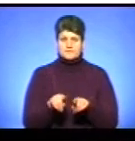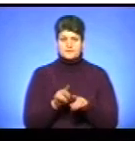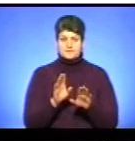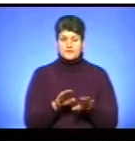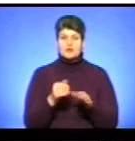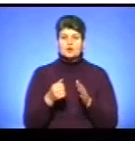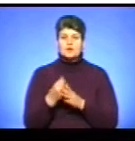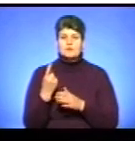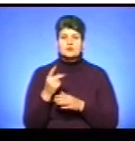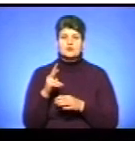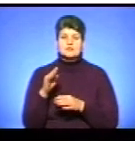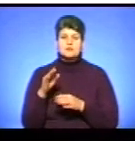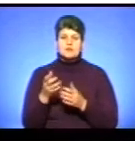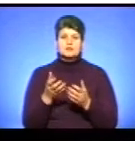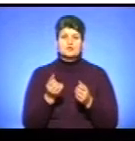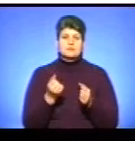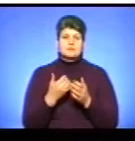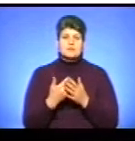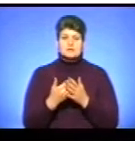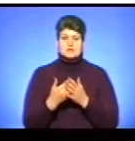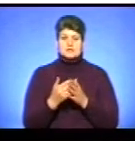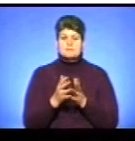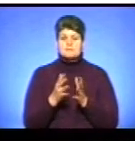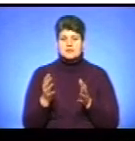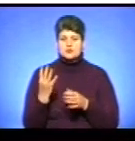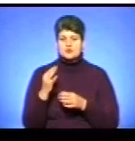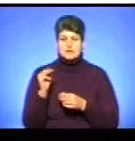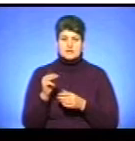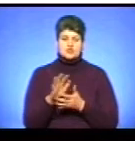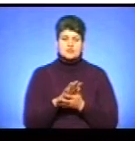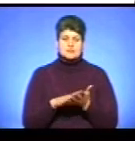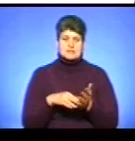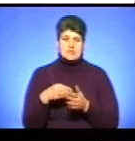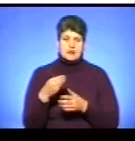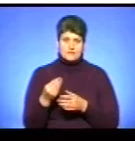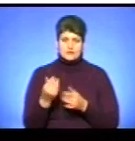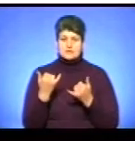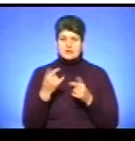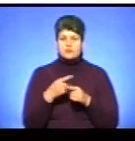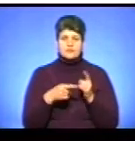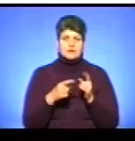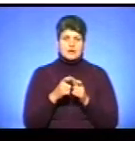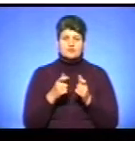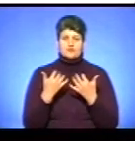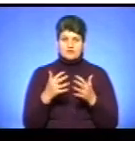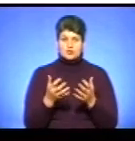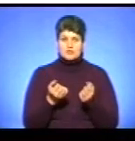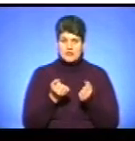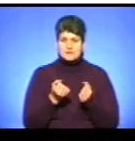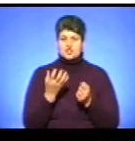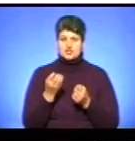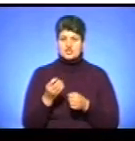отримали приблизно більше 4 тисяч заявок. Зараз половину вже карток отримали. Ще